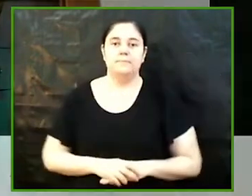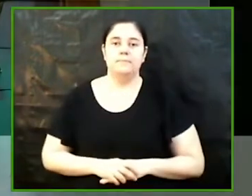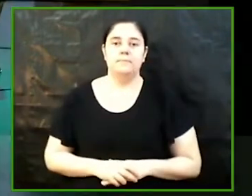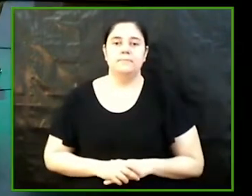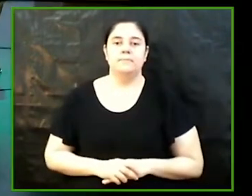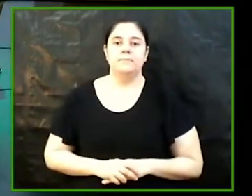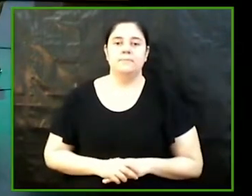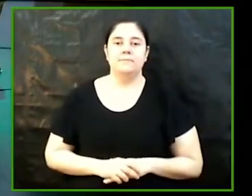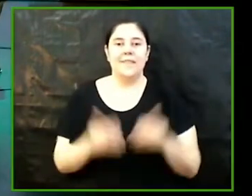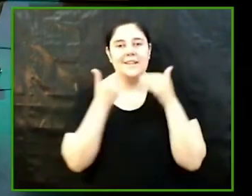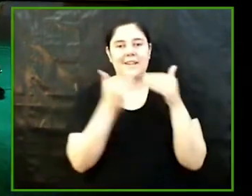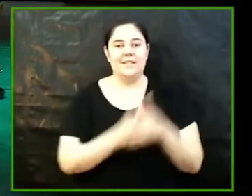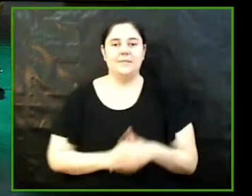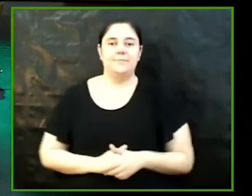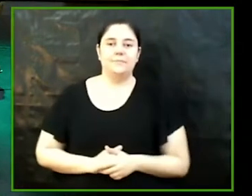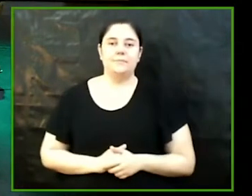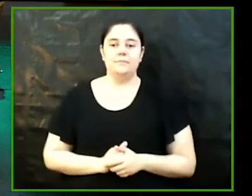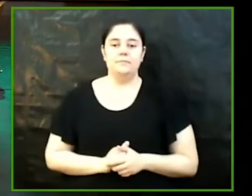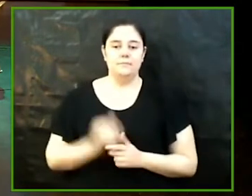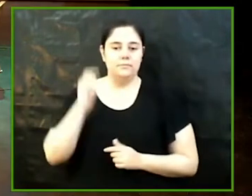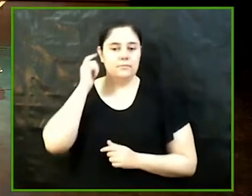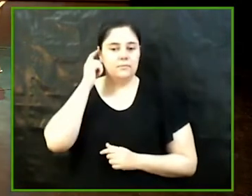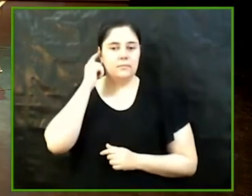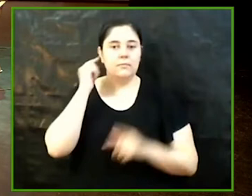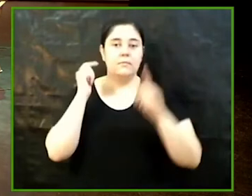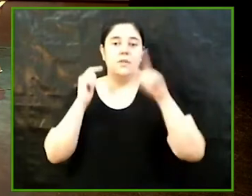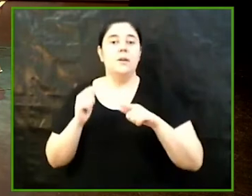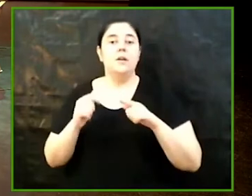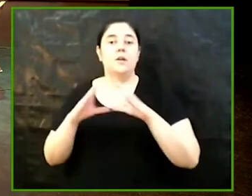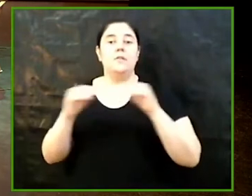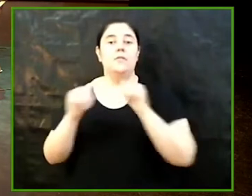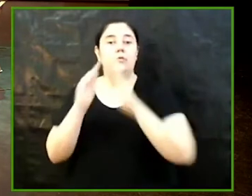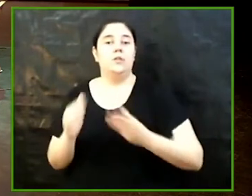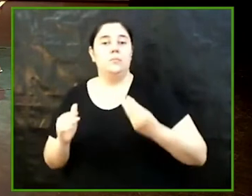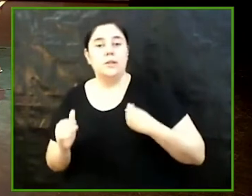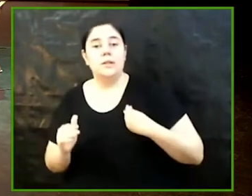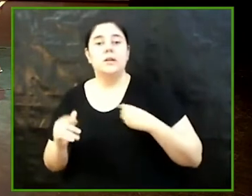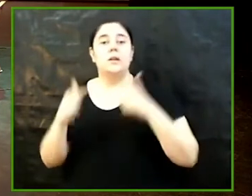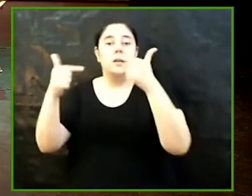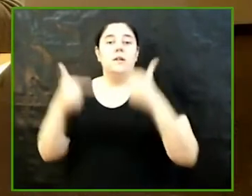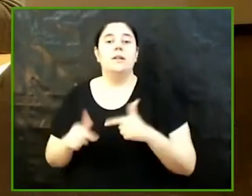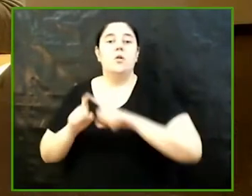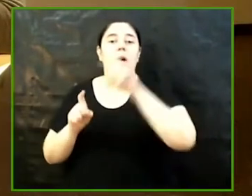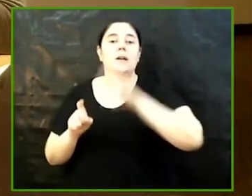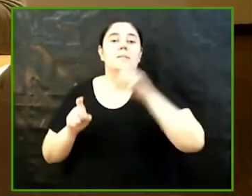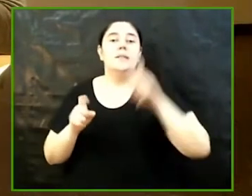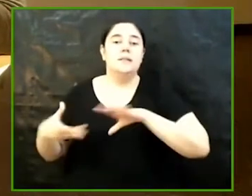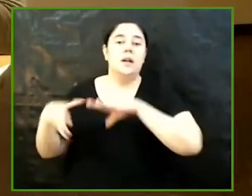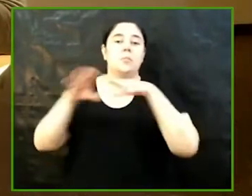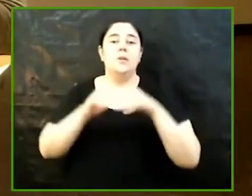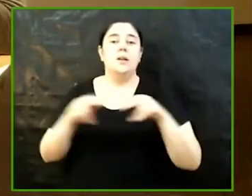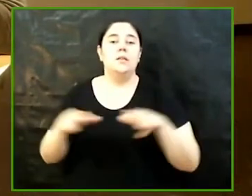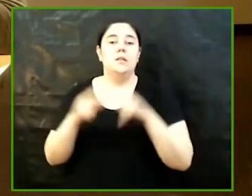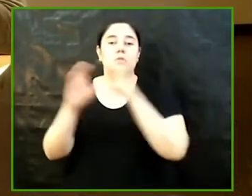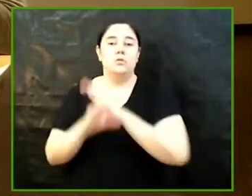Moltes gràcies, Jèssica. També de la Facultat de Ciències del Grau en Estadística Aplicada i Sociologia la premiada Joana